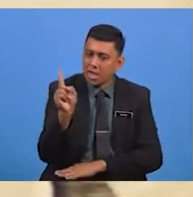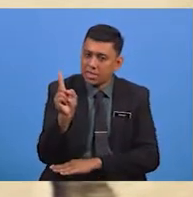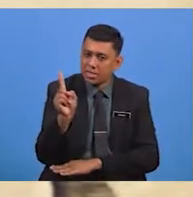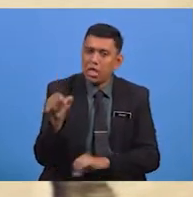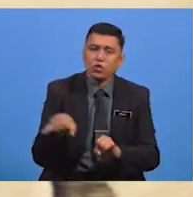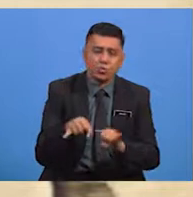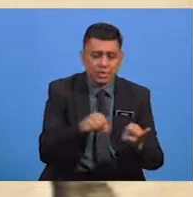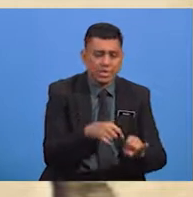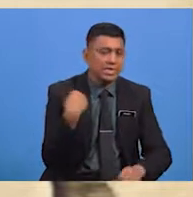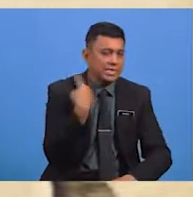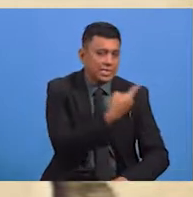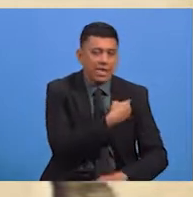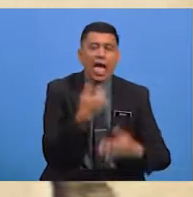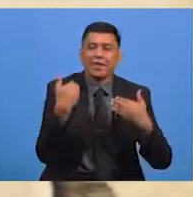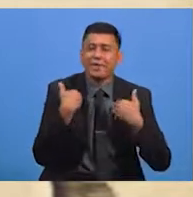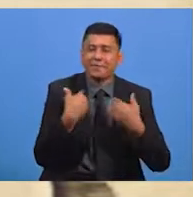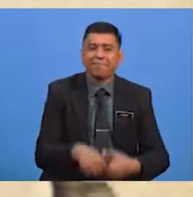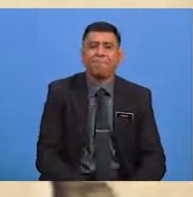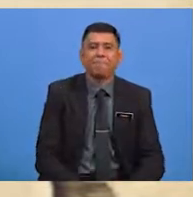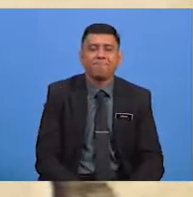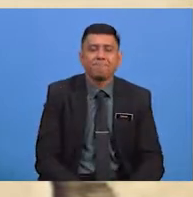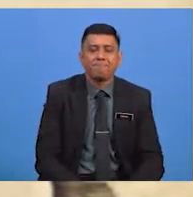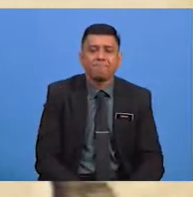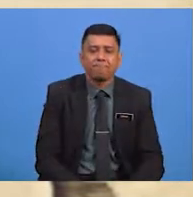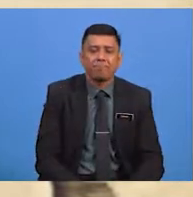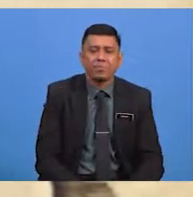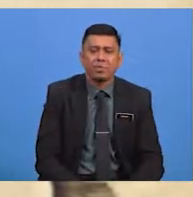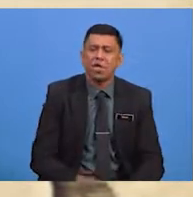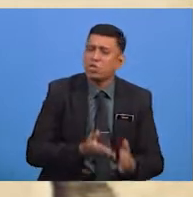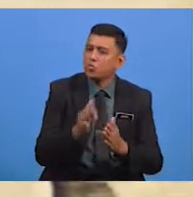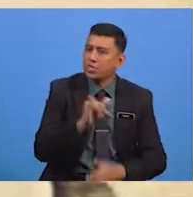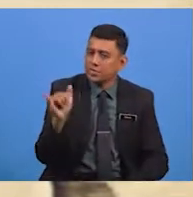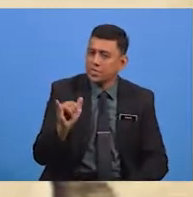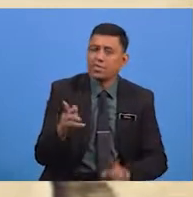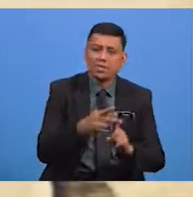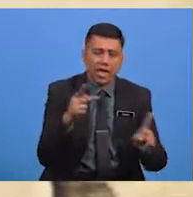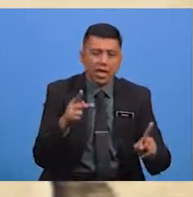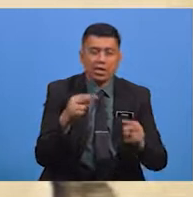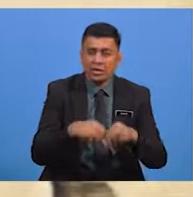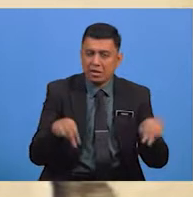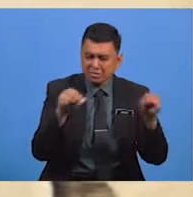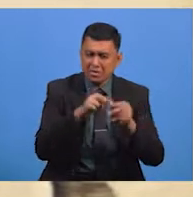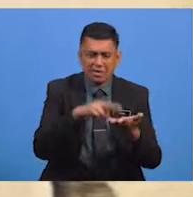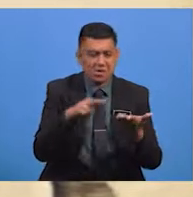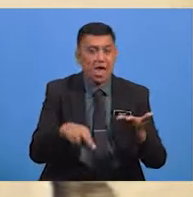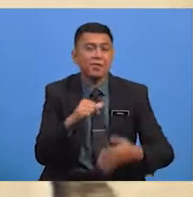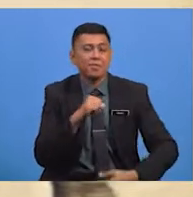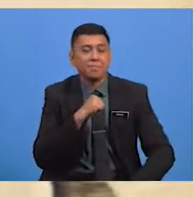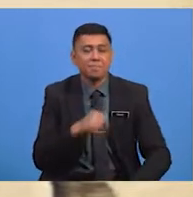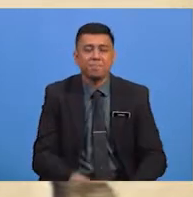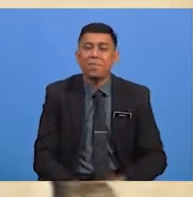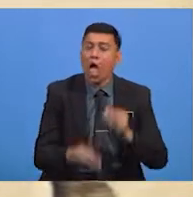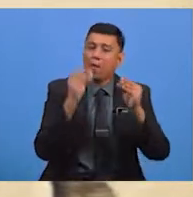mana-mana Juga Kita Berada Seterusnya Daripada Nilai Rendah Diri